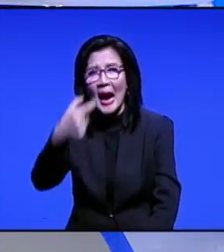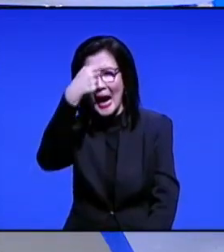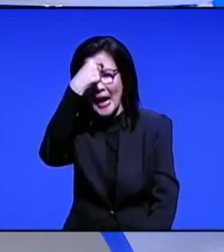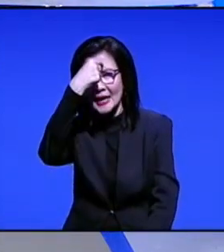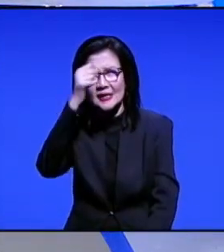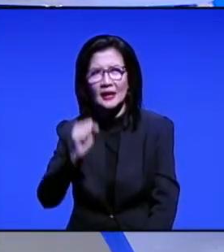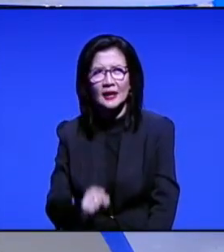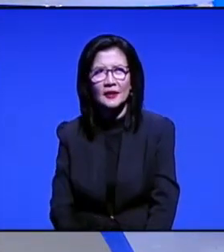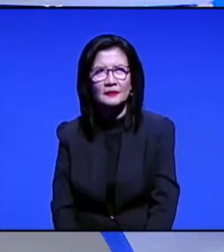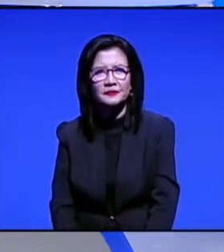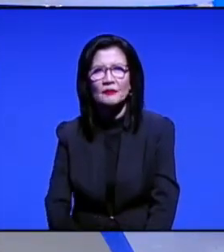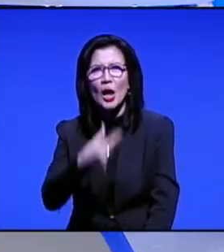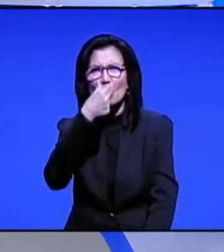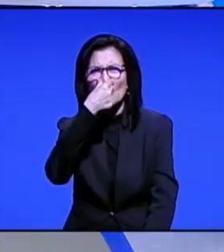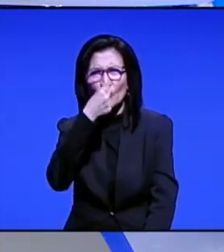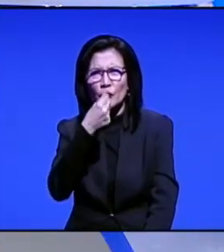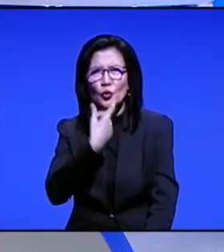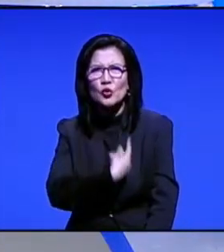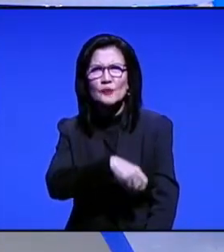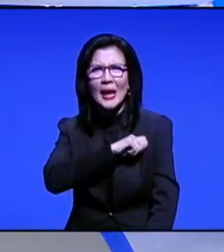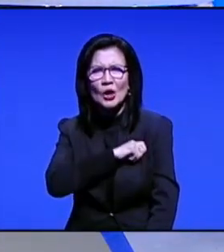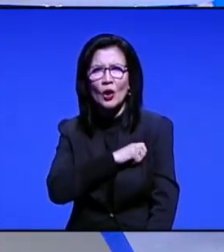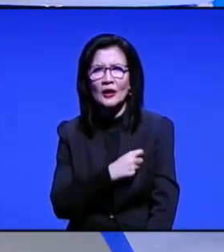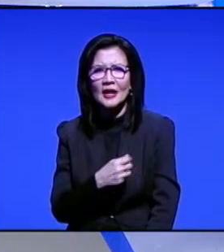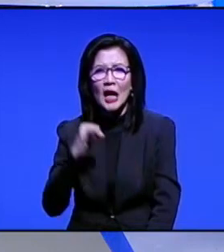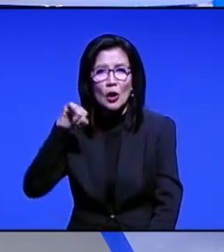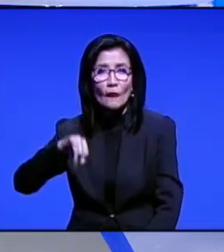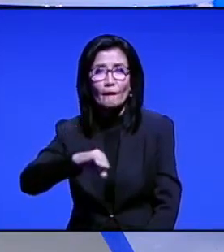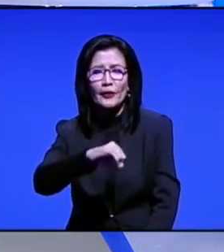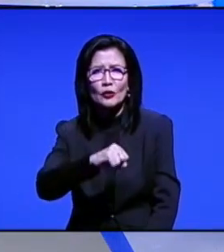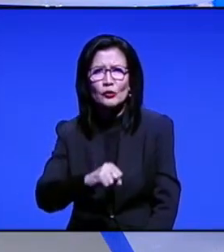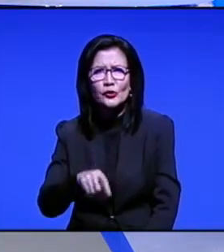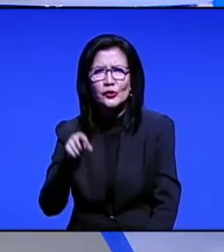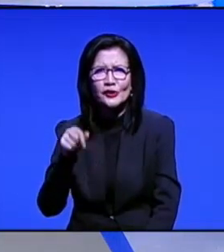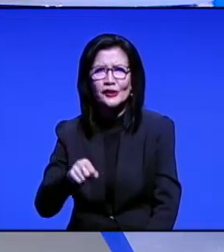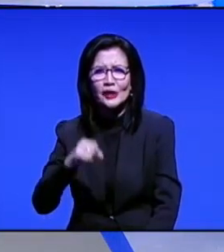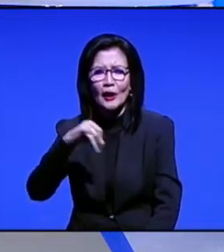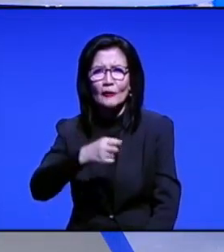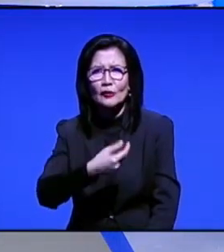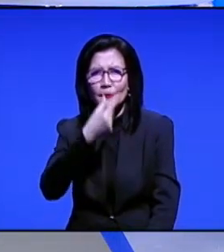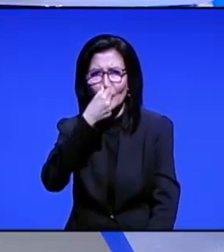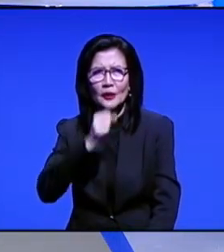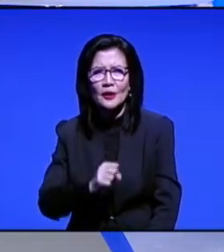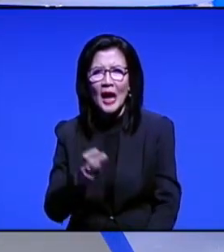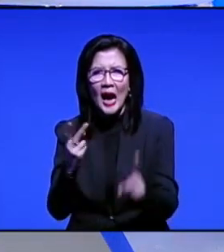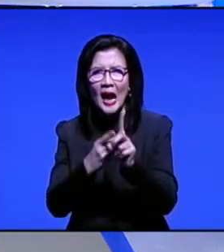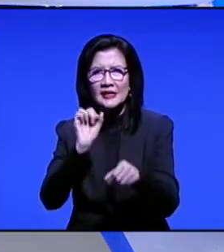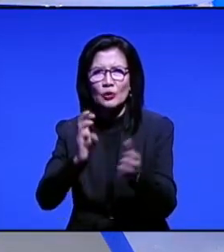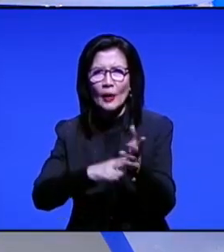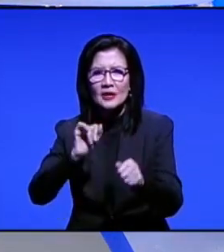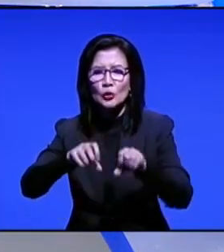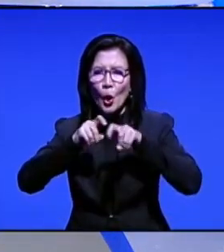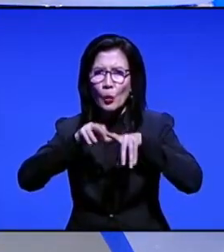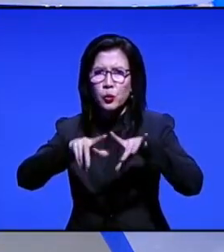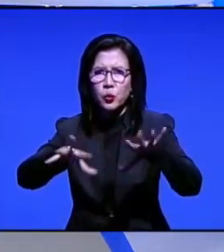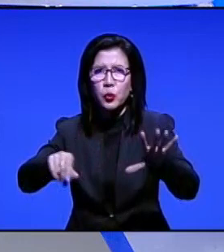yang dijuluki dengan flu Spanyol. Virus influenza tipe A, subtype H1N1 ini pun menyebar